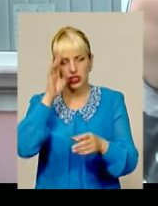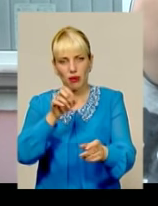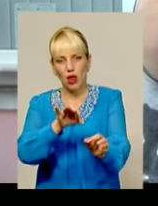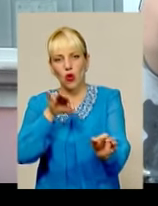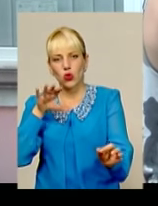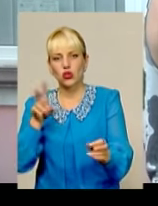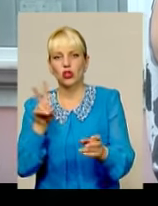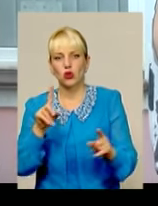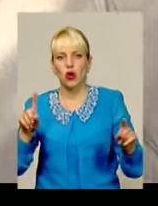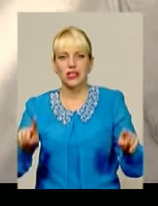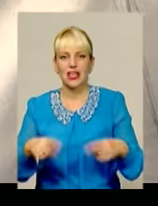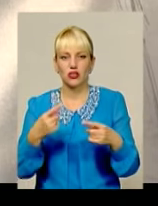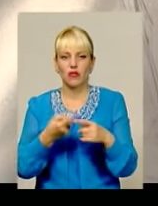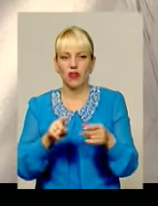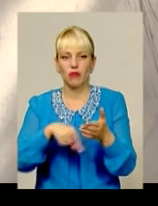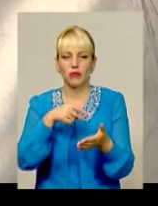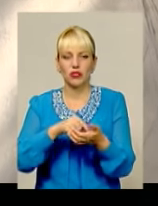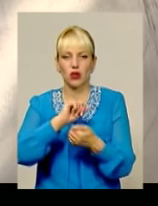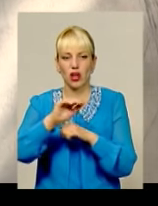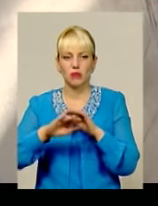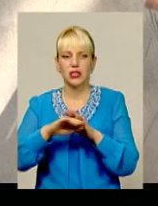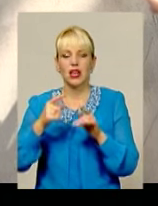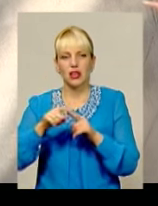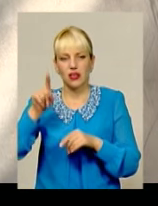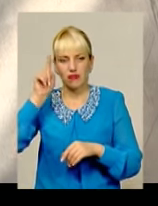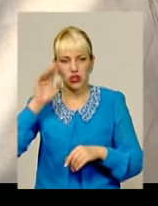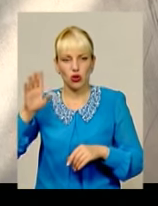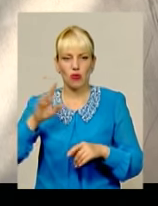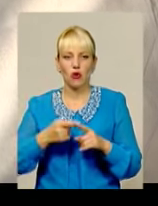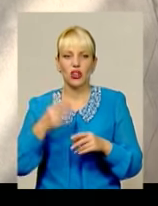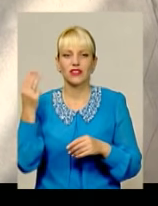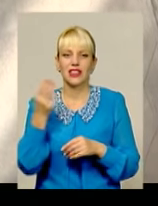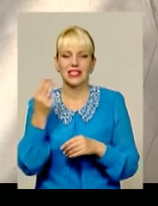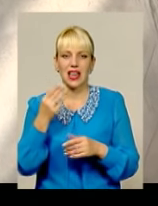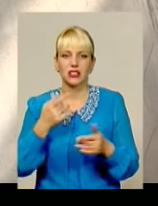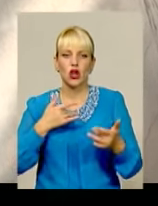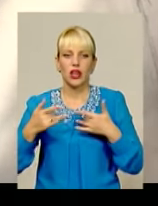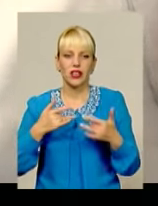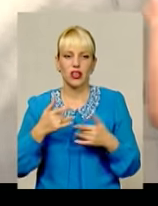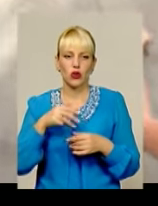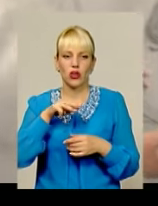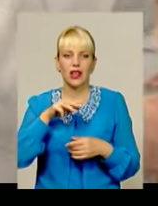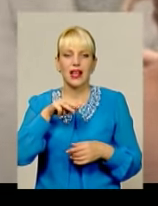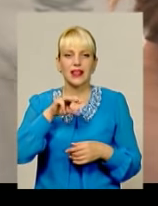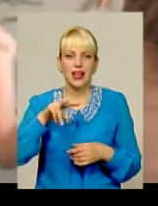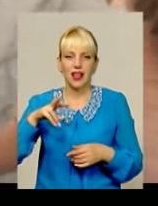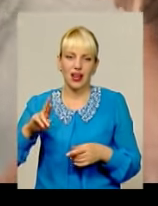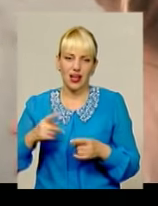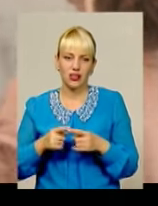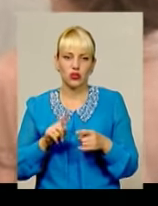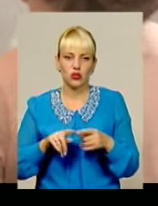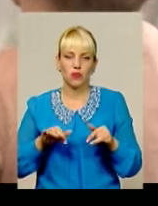які заснували кам'янець, та відомого національного швейцарського героя Вільгель Мателя. До такого творчого процесу долучився й український